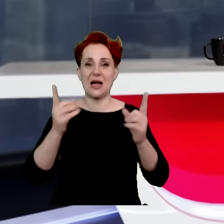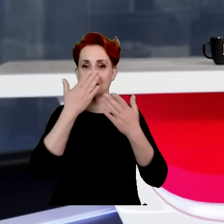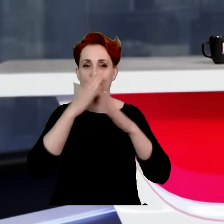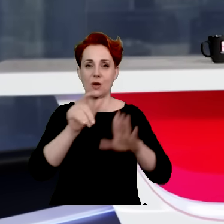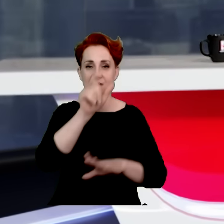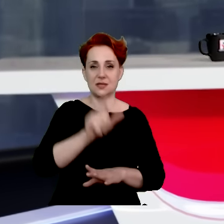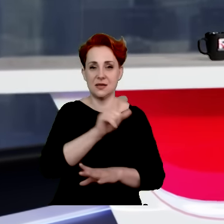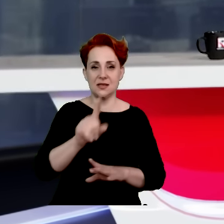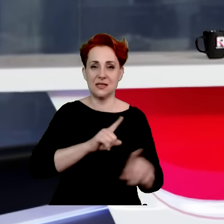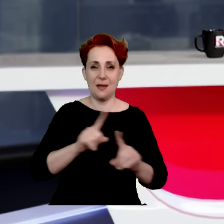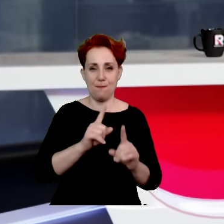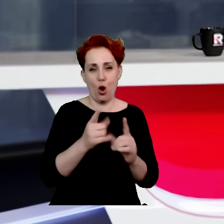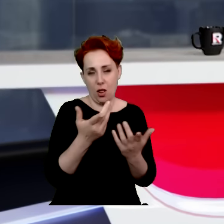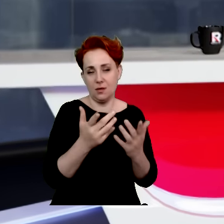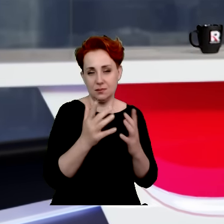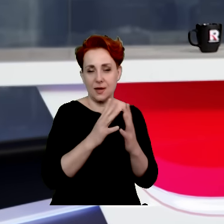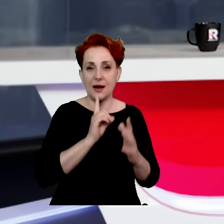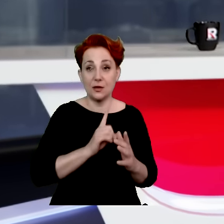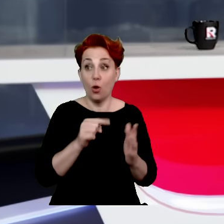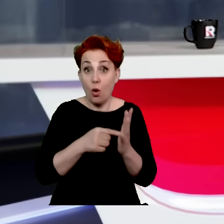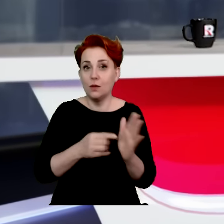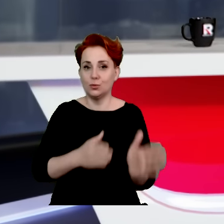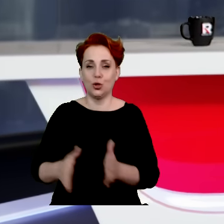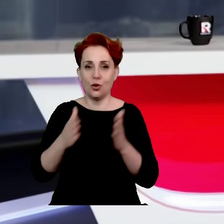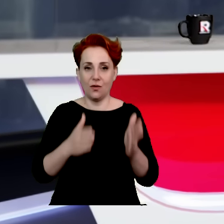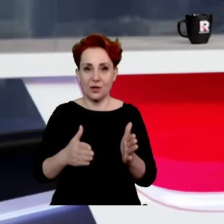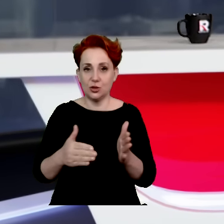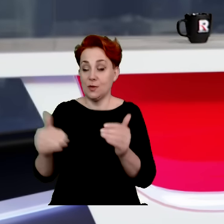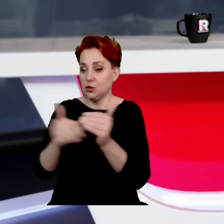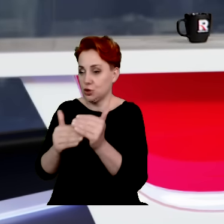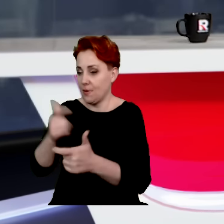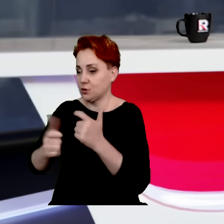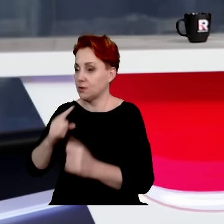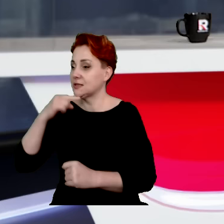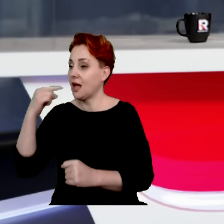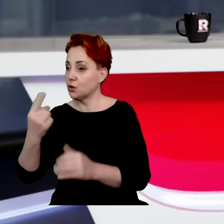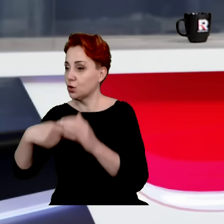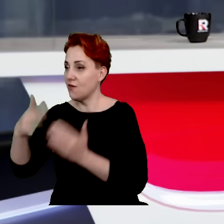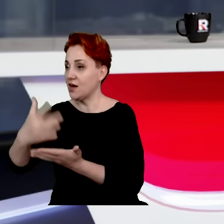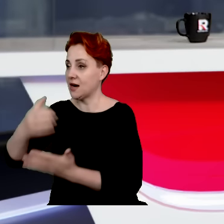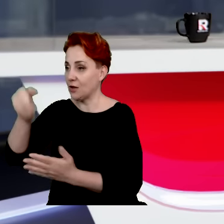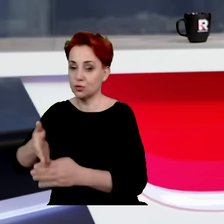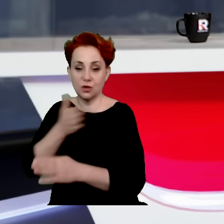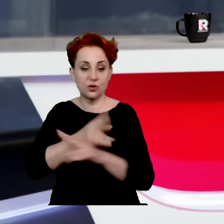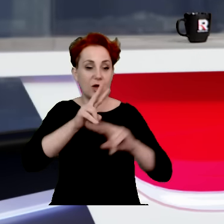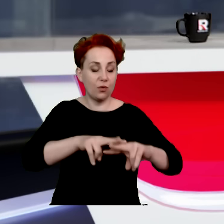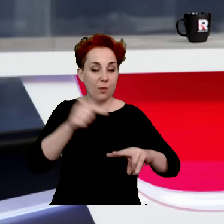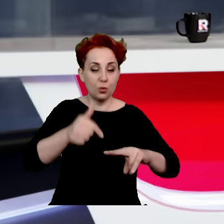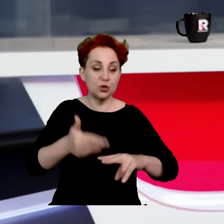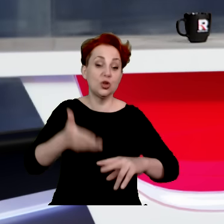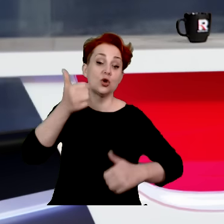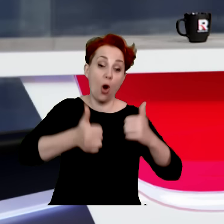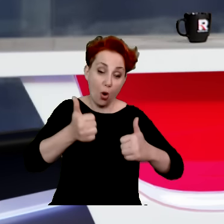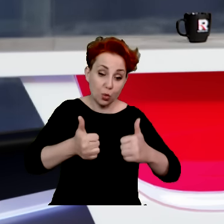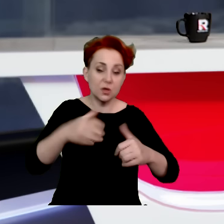przygotowała i to jest na bazie tego, taki outsourcing, żeby przygotować zarządzenie w ratuszu, to musiała fundacja wygrać konkurs, tam różni